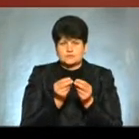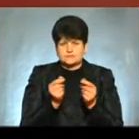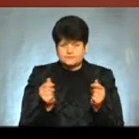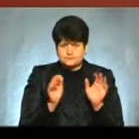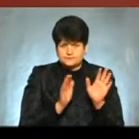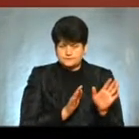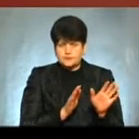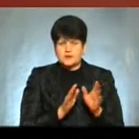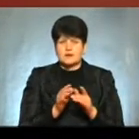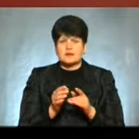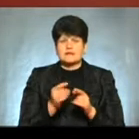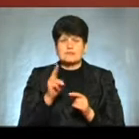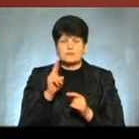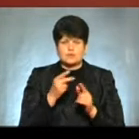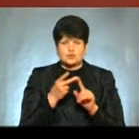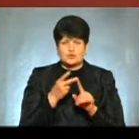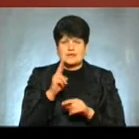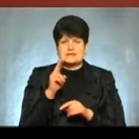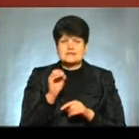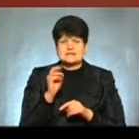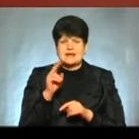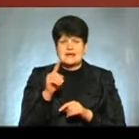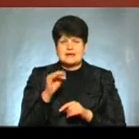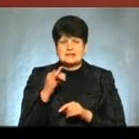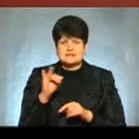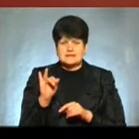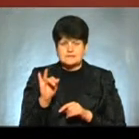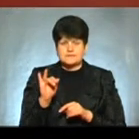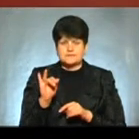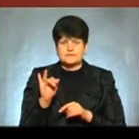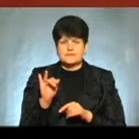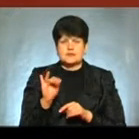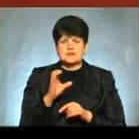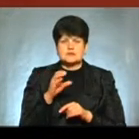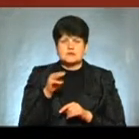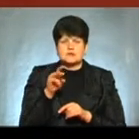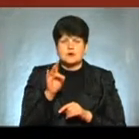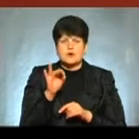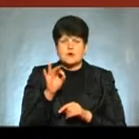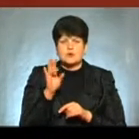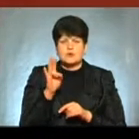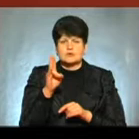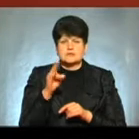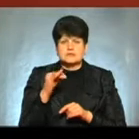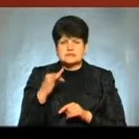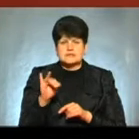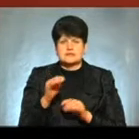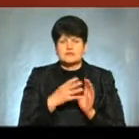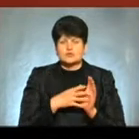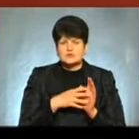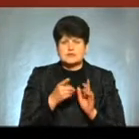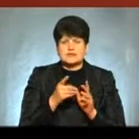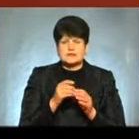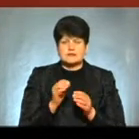власне, цезій 137-й ізотоп І стронцій 90-й, який